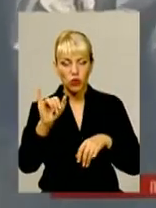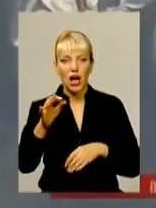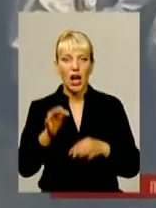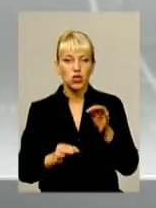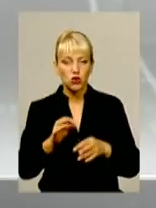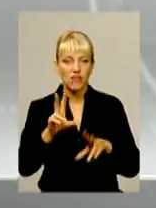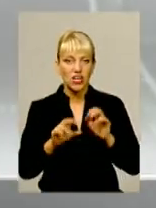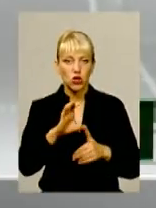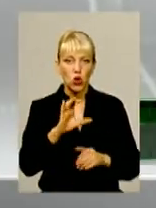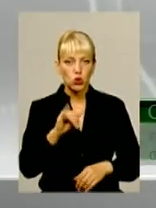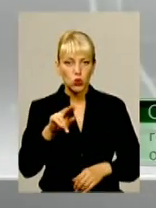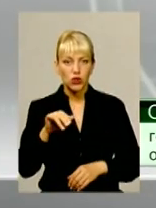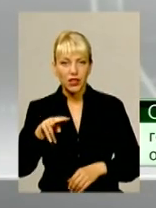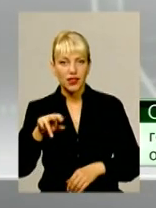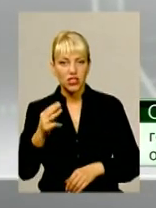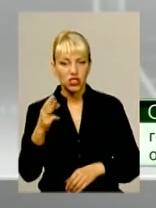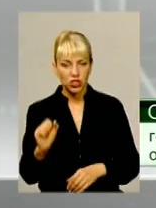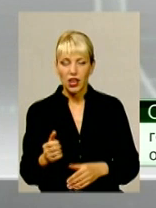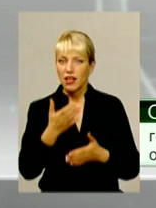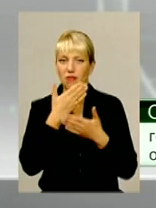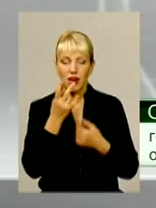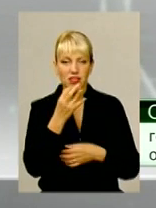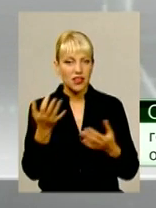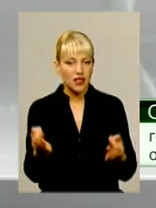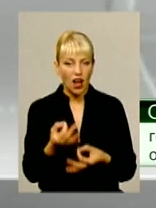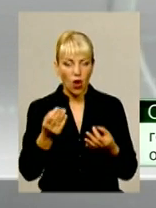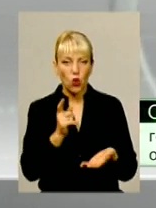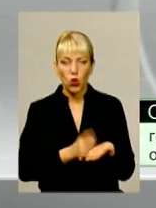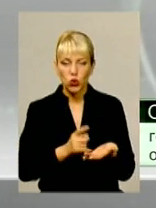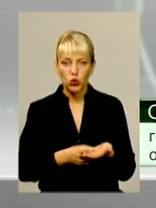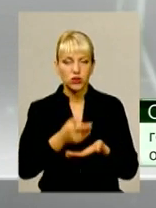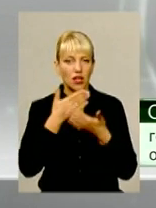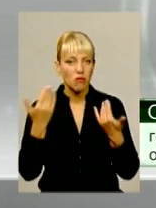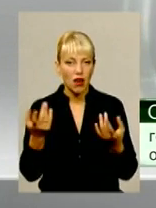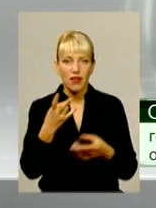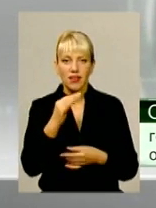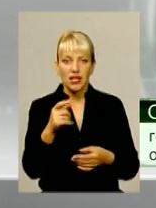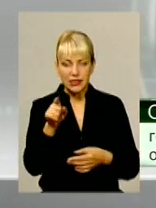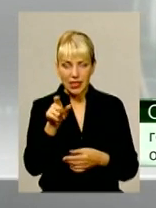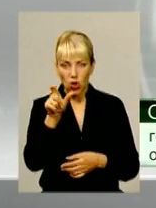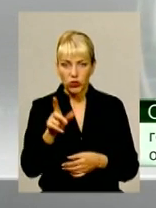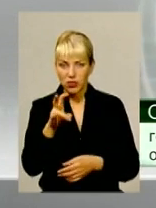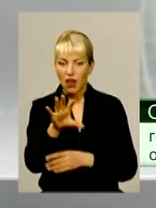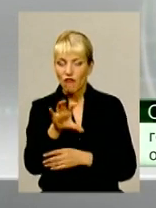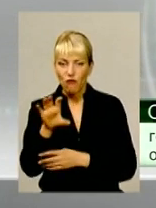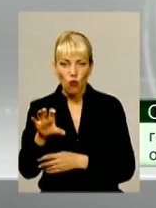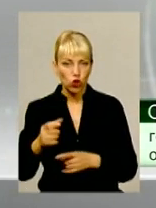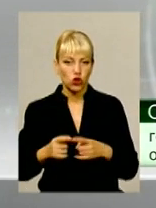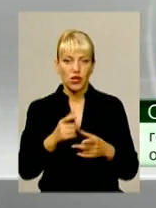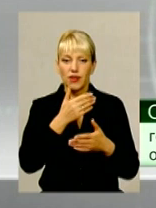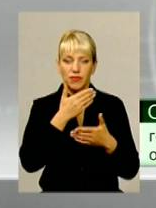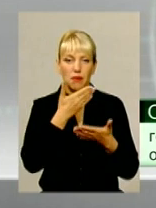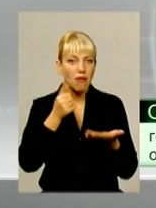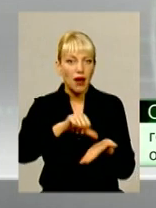судилищем. Жодного доказу немає, жодного людини немає ніде на фото, вона не присутня там, ніде під час цих